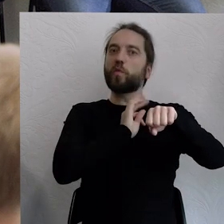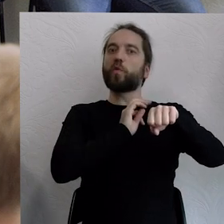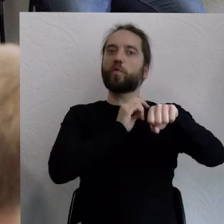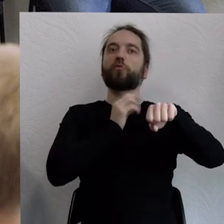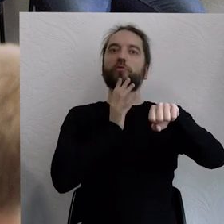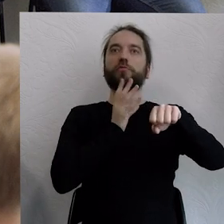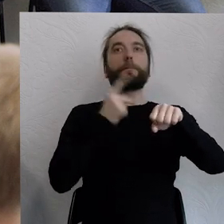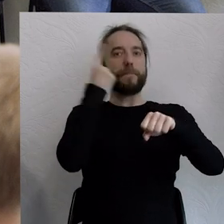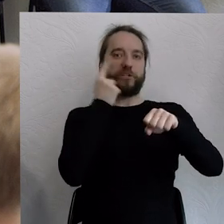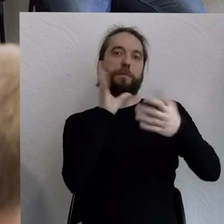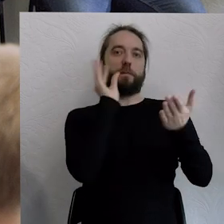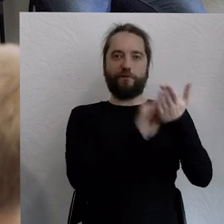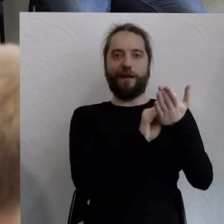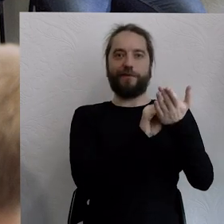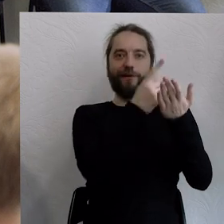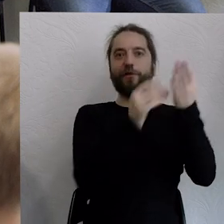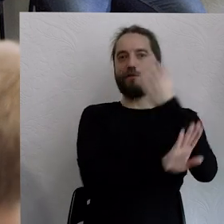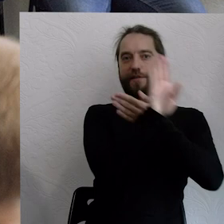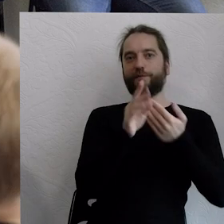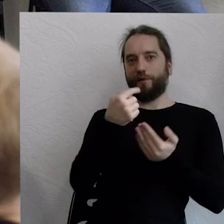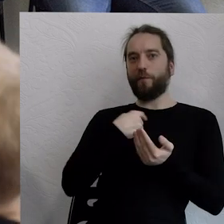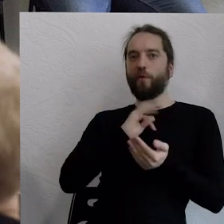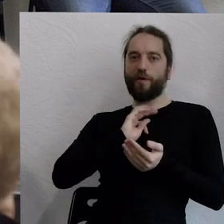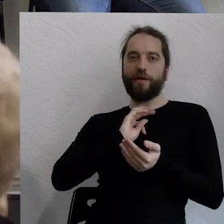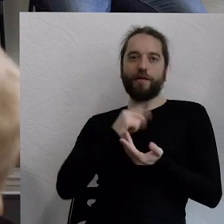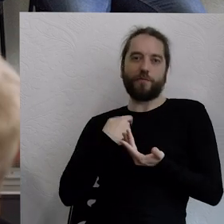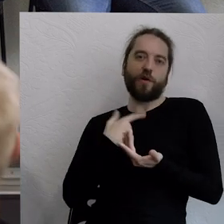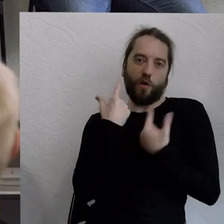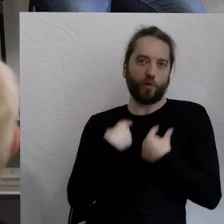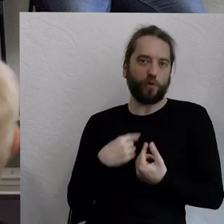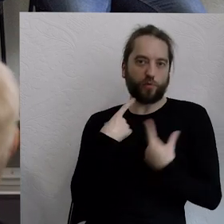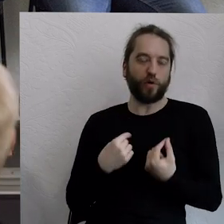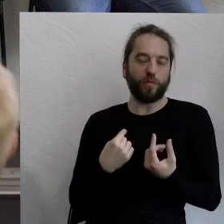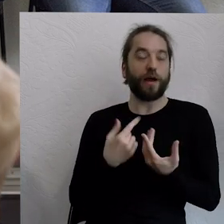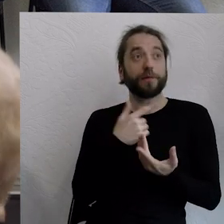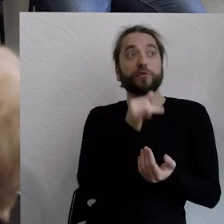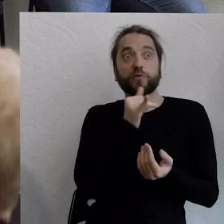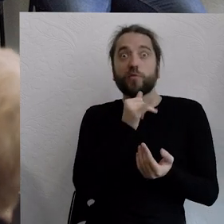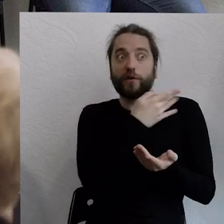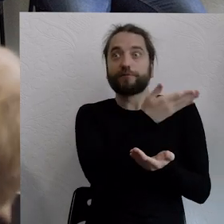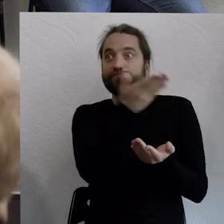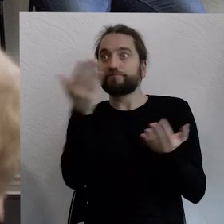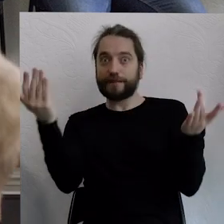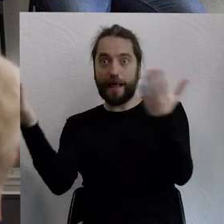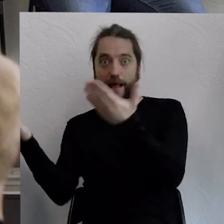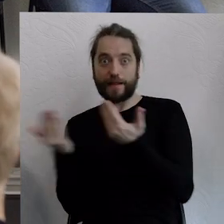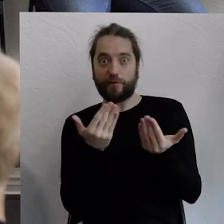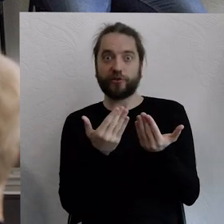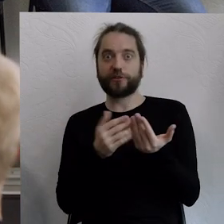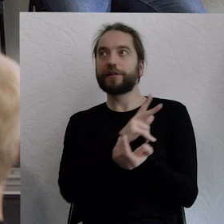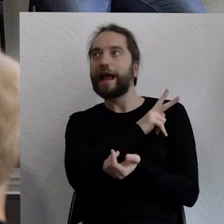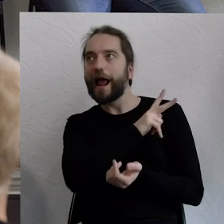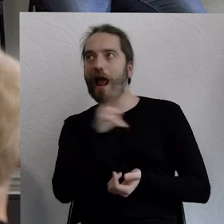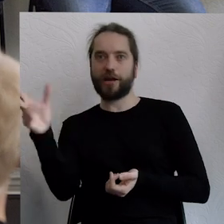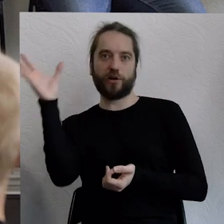że trzeba ponownie się przyjrzeć tej umowie społecznej i troszeczkę od nowa ją zbudować wspólnie. Tak, żeby nikt nie został w tyle. Żeby każdy był usłyszany.